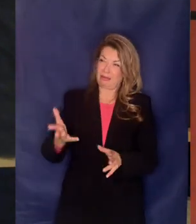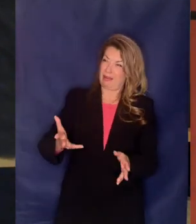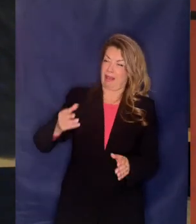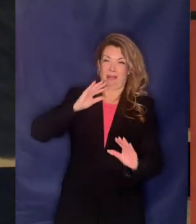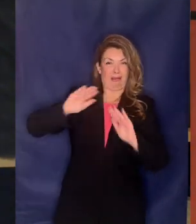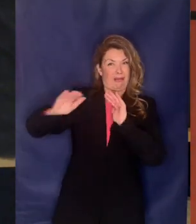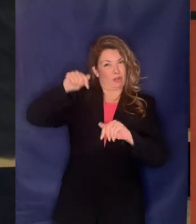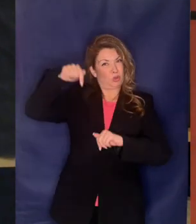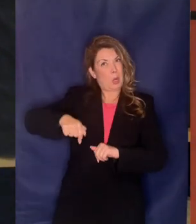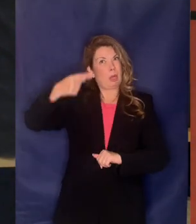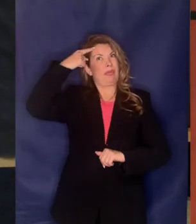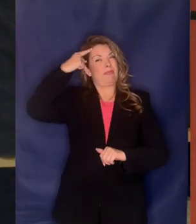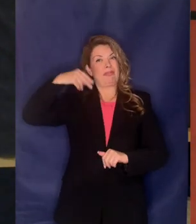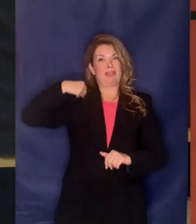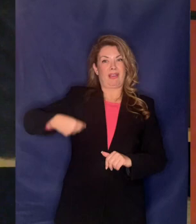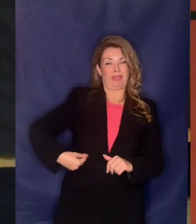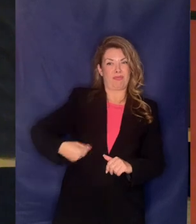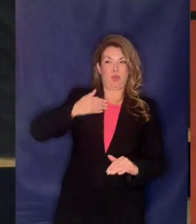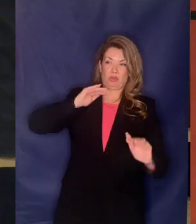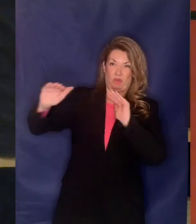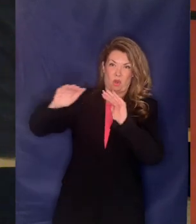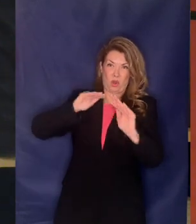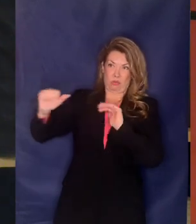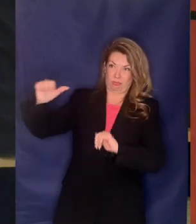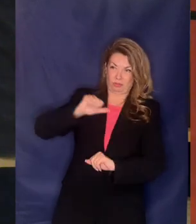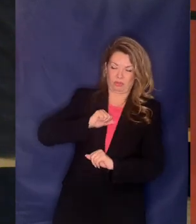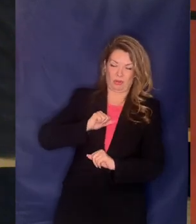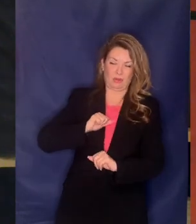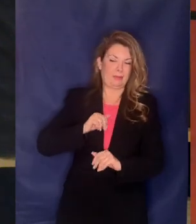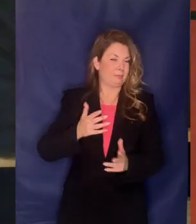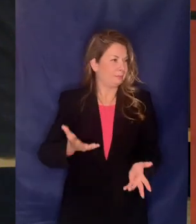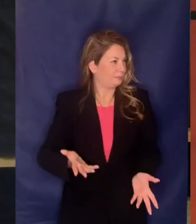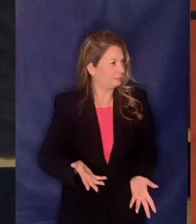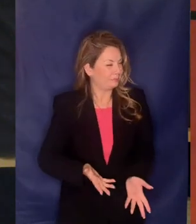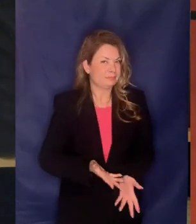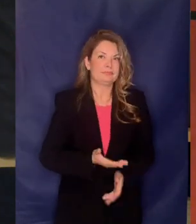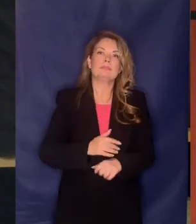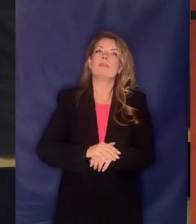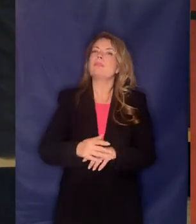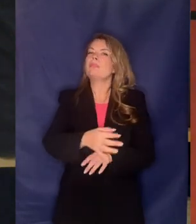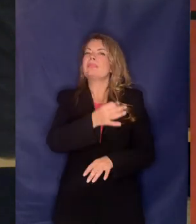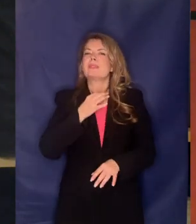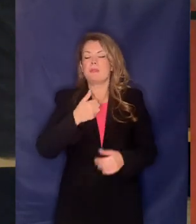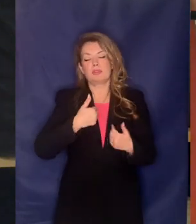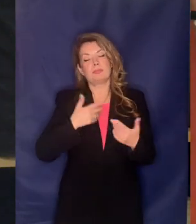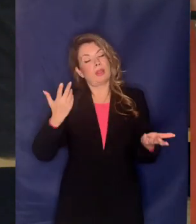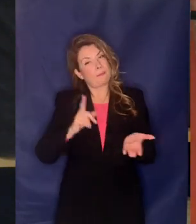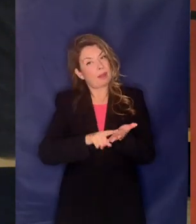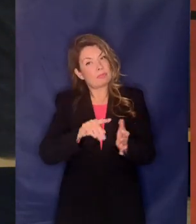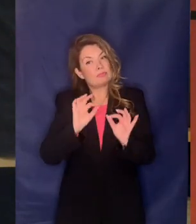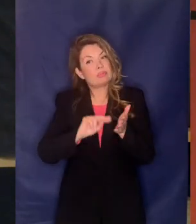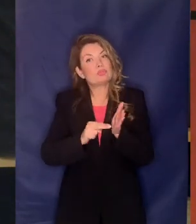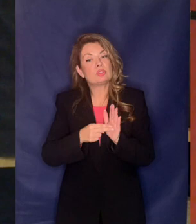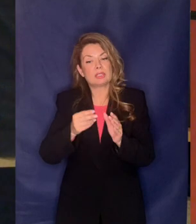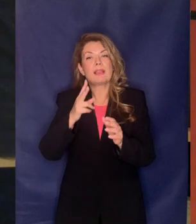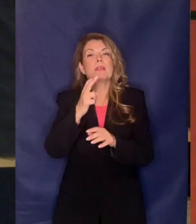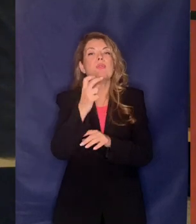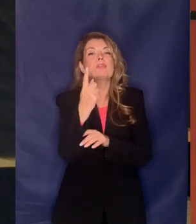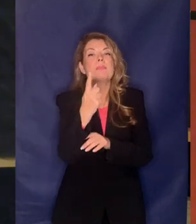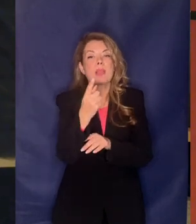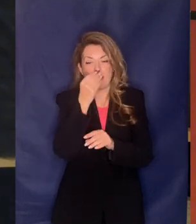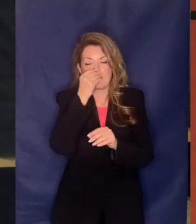νερού είναι υποκρατικό και μας είπε κιόλας ότι ψηφίστε σωστά 21